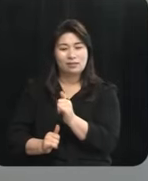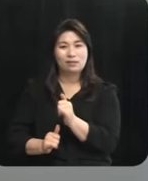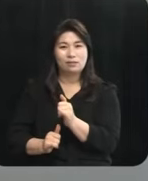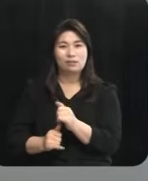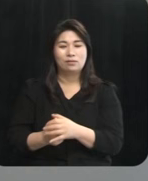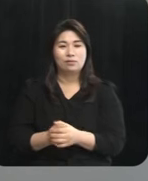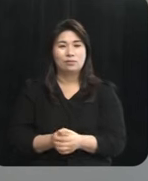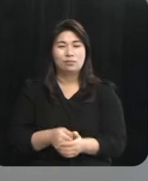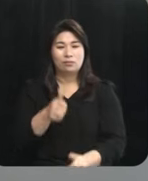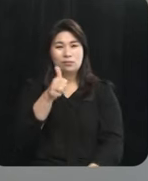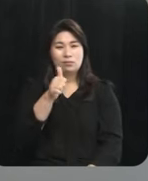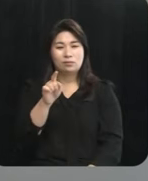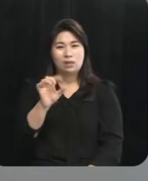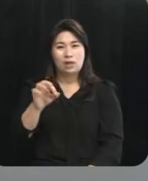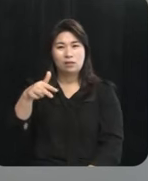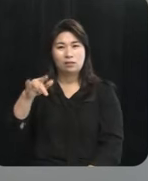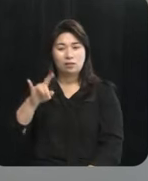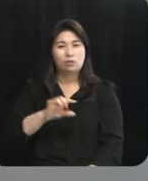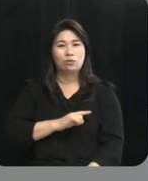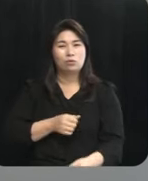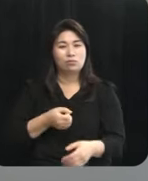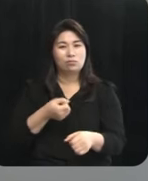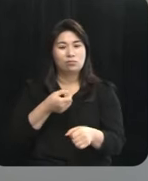정의를 해주시기 바랍니다